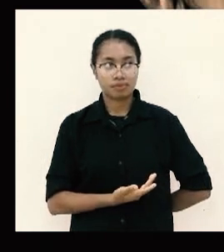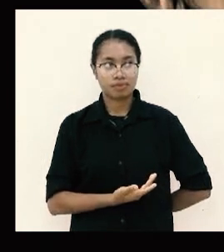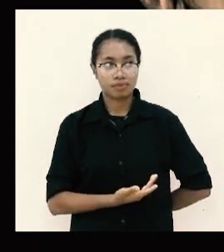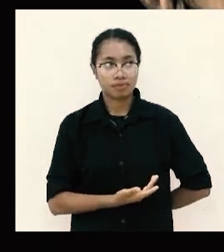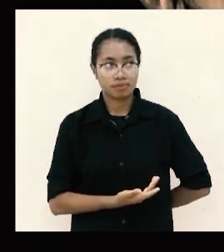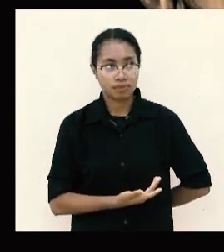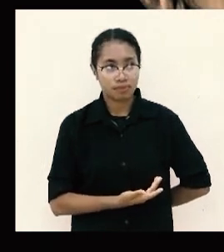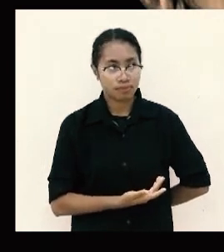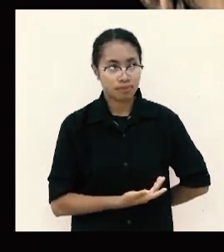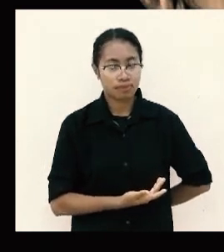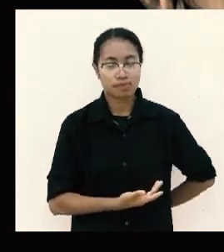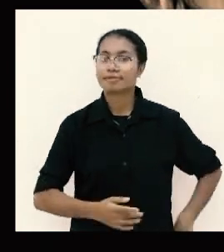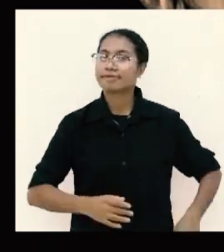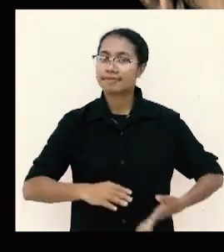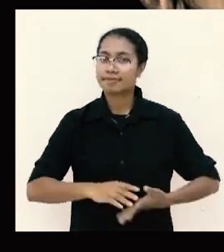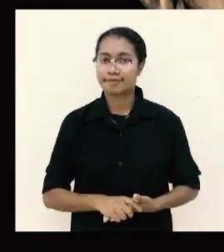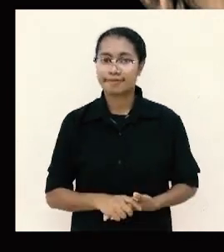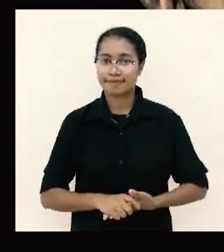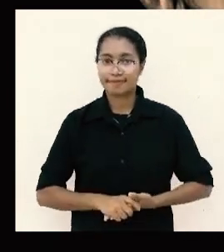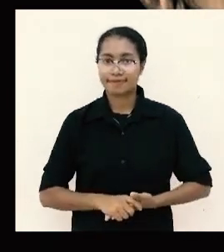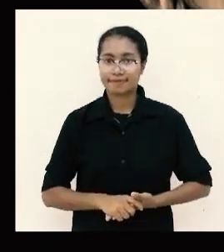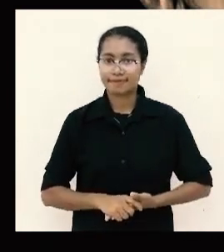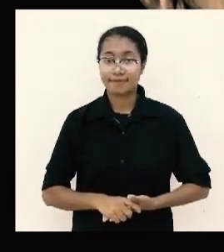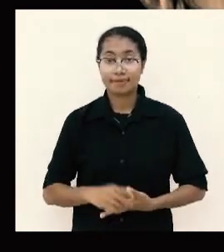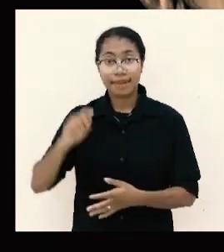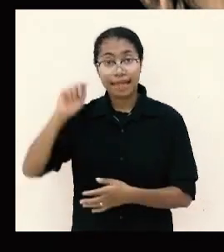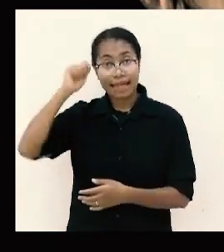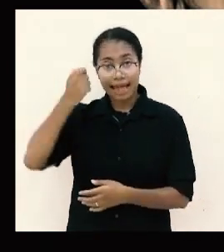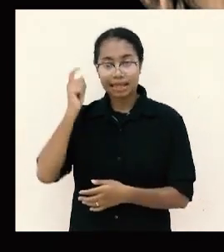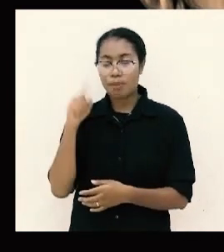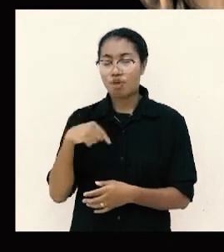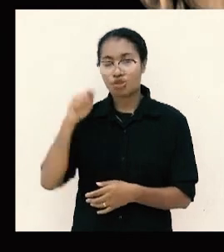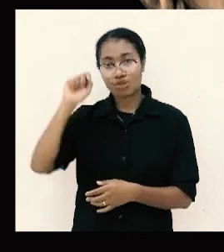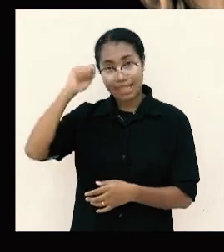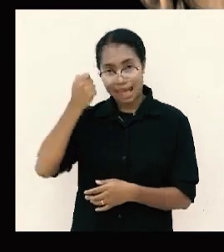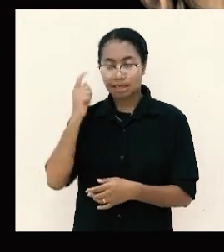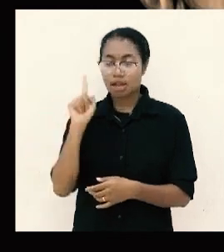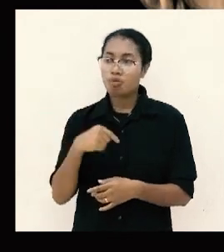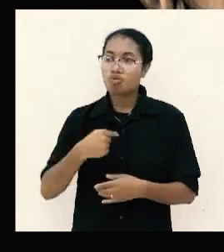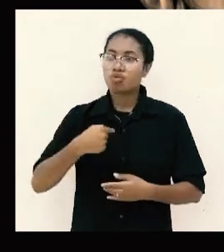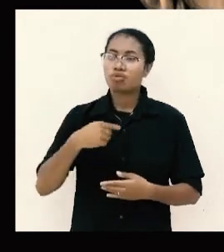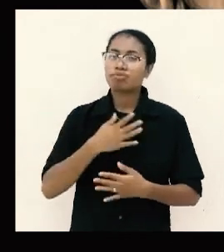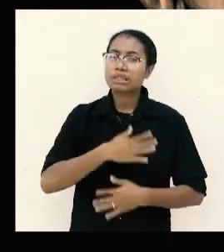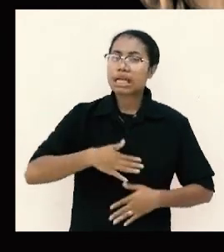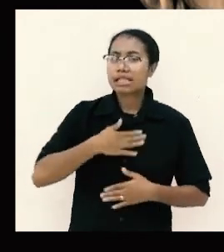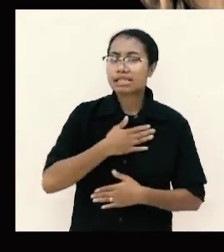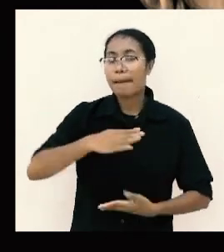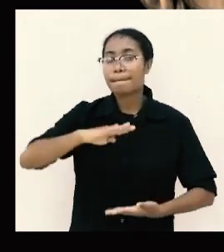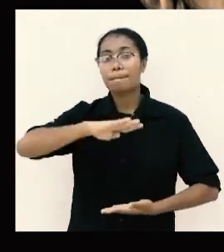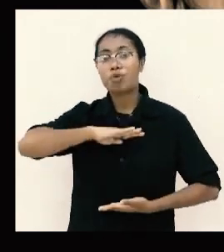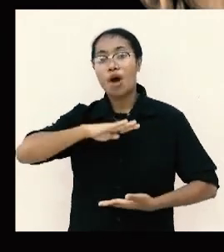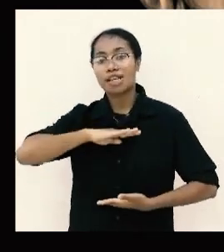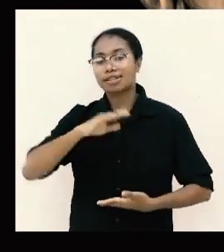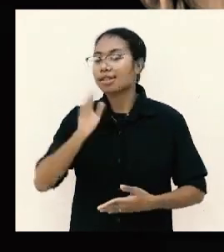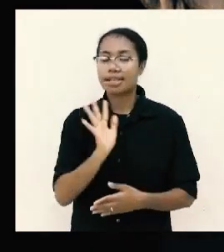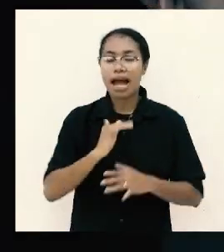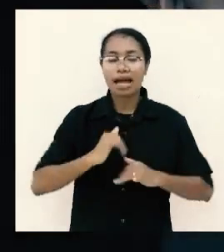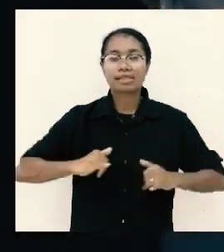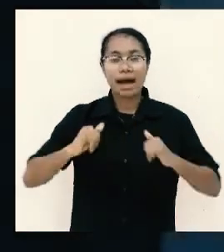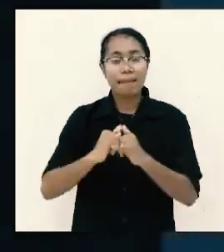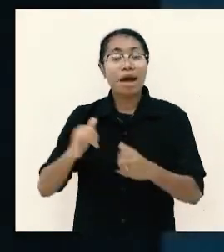yang ada ingat merasa puas tidak sama dengan